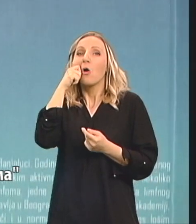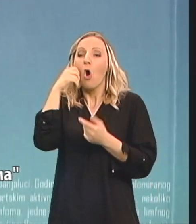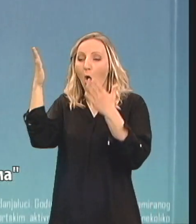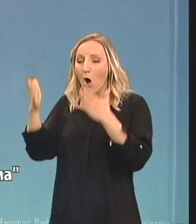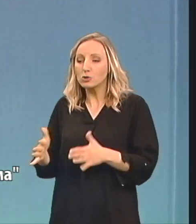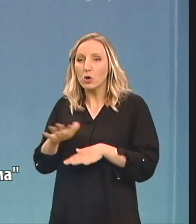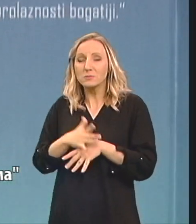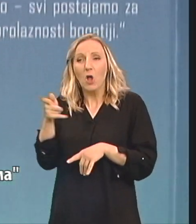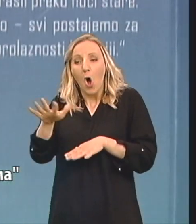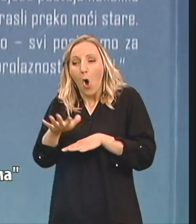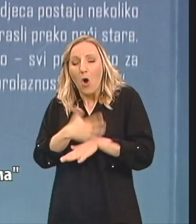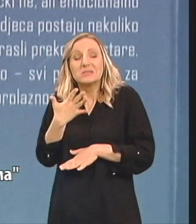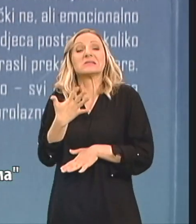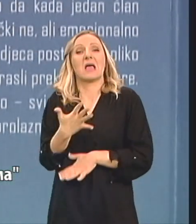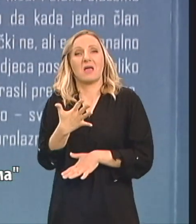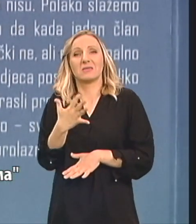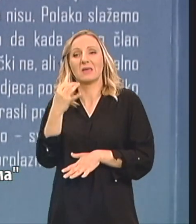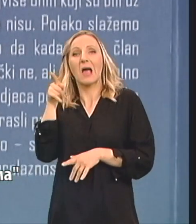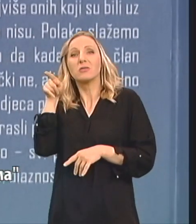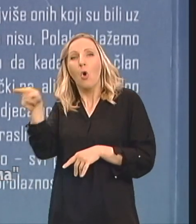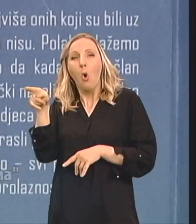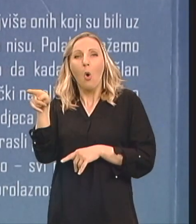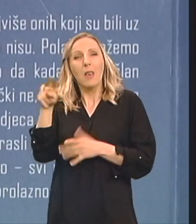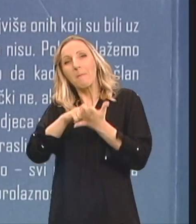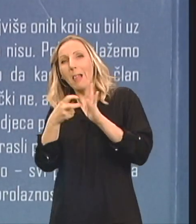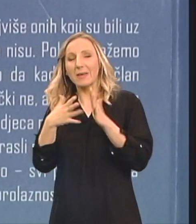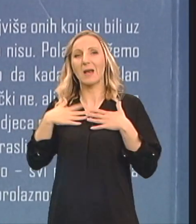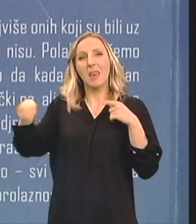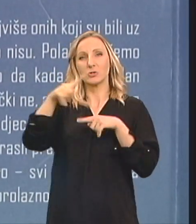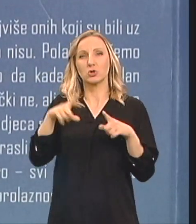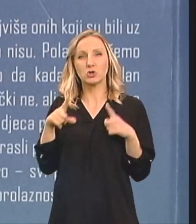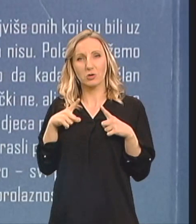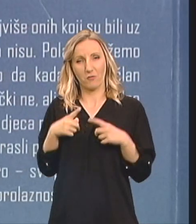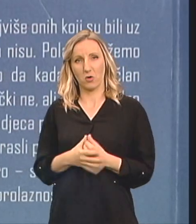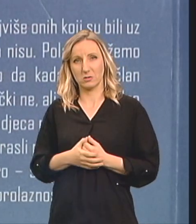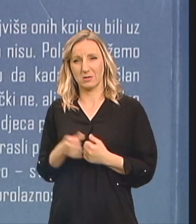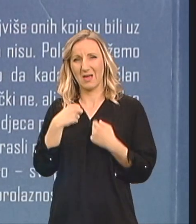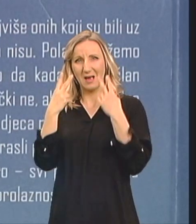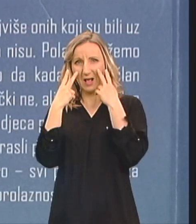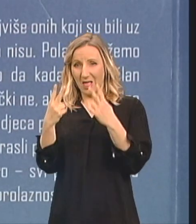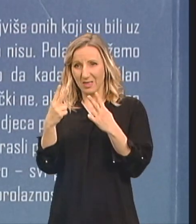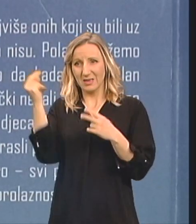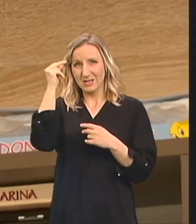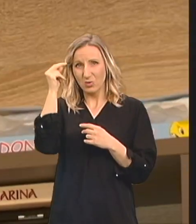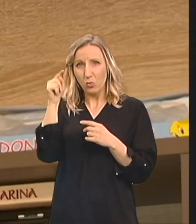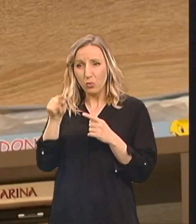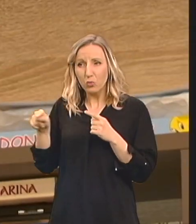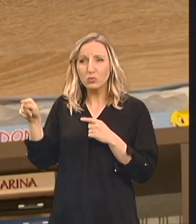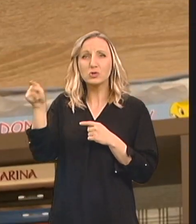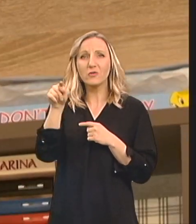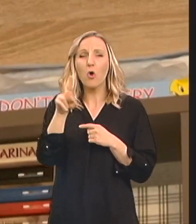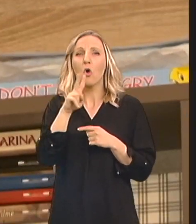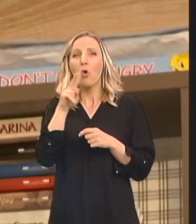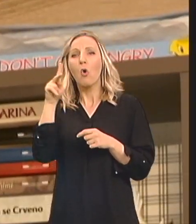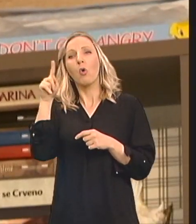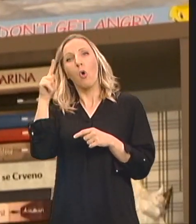ogrebotine svog ličnog neznanja Pri režiranju naših života Jer gledajući po iskustvu režisera Trebalo bi da